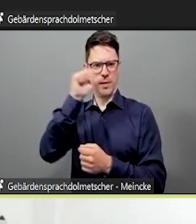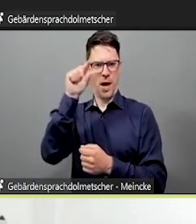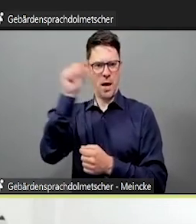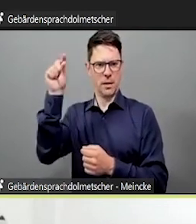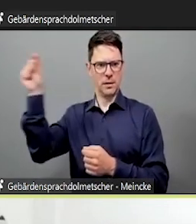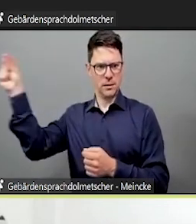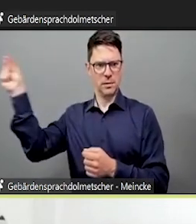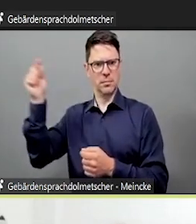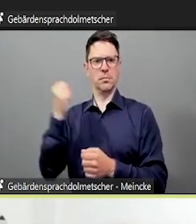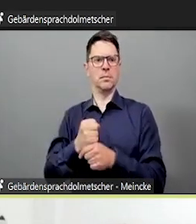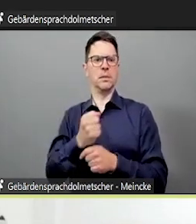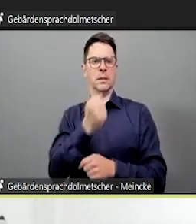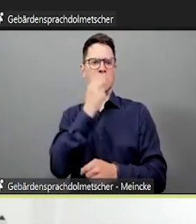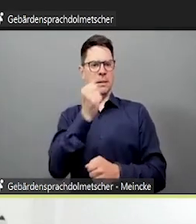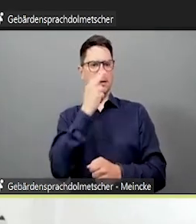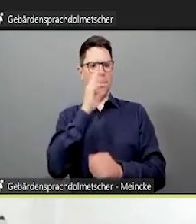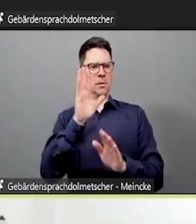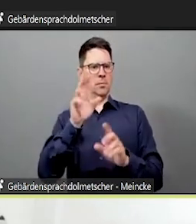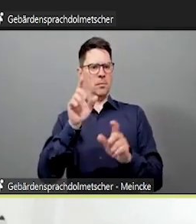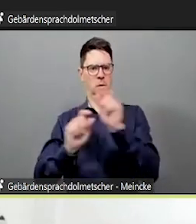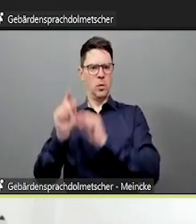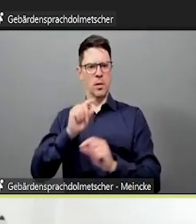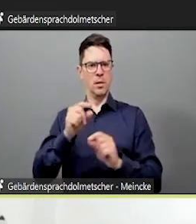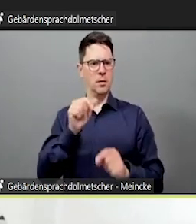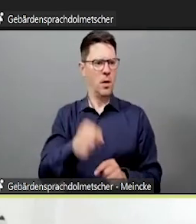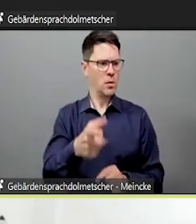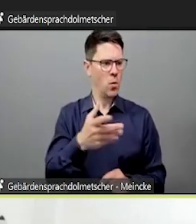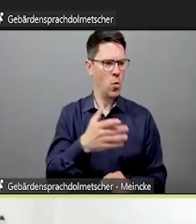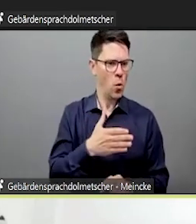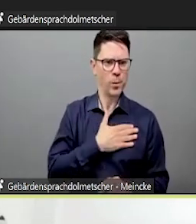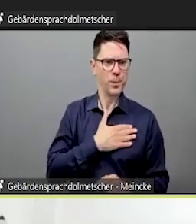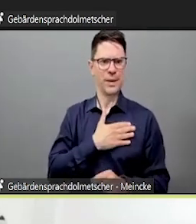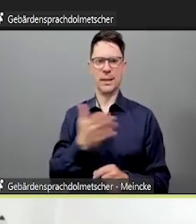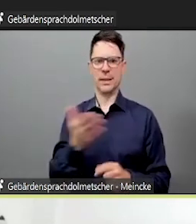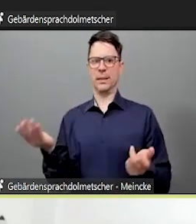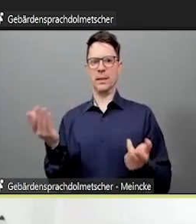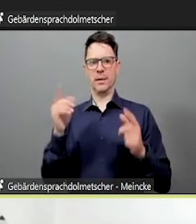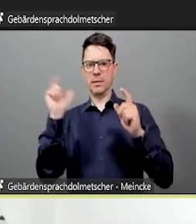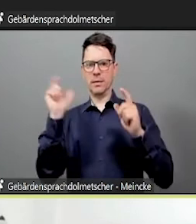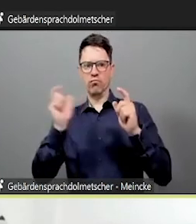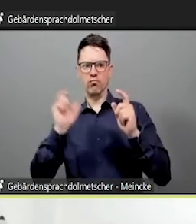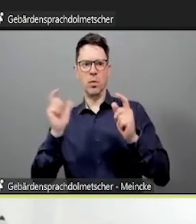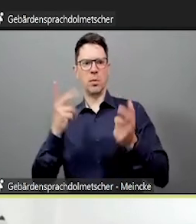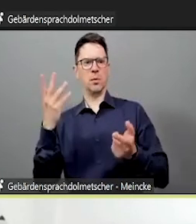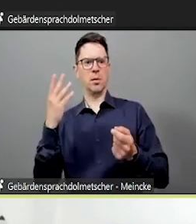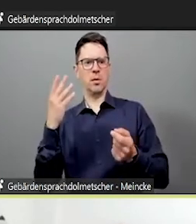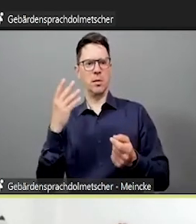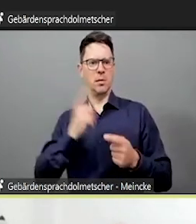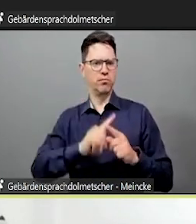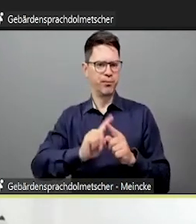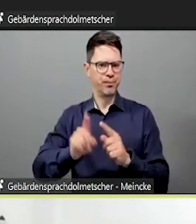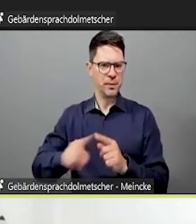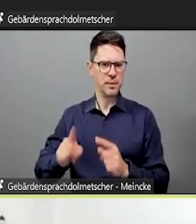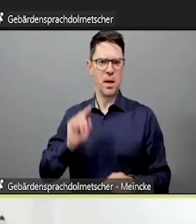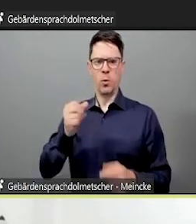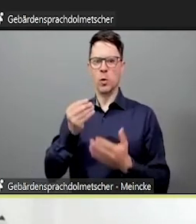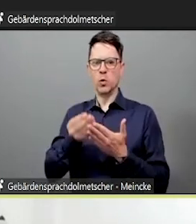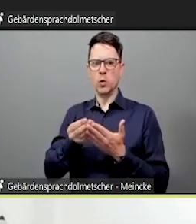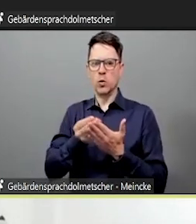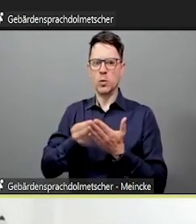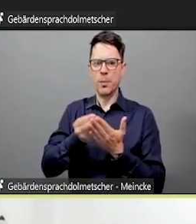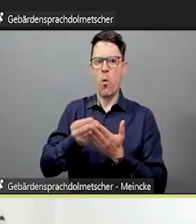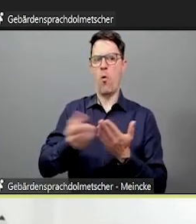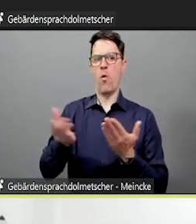das Übliche. Wer bin ich? Was studiere ich? Vielleicht was zu dem Hobby, das man gepostet hat. Und ja, das wird auch sehr gut